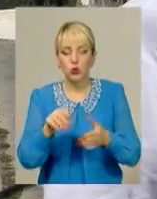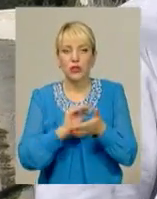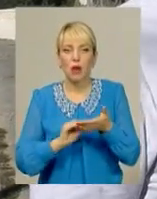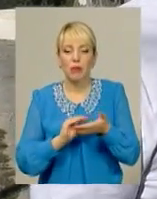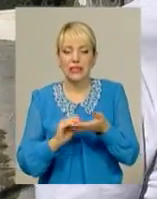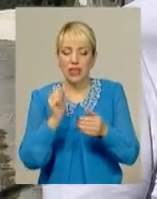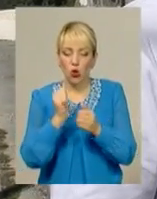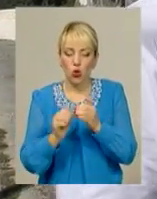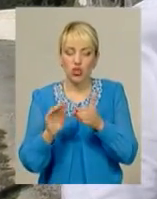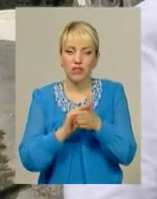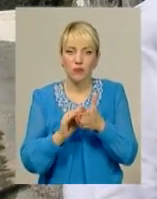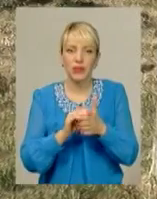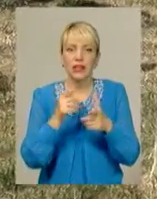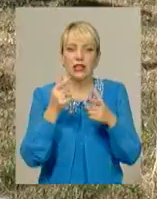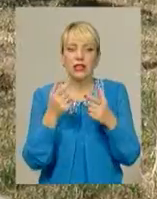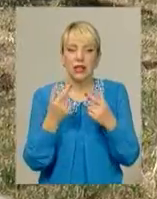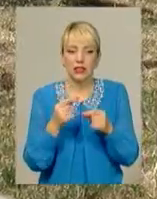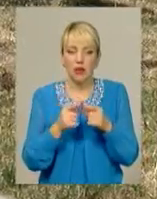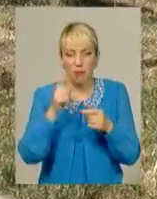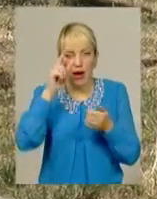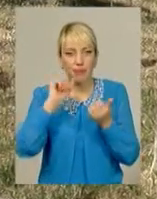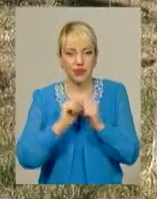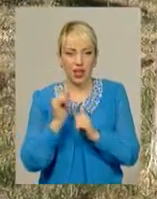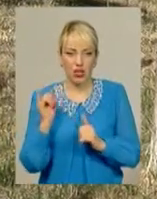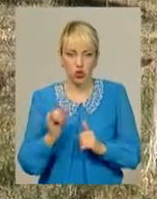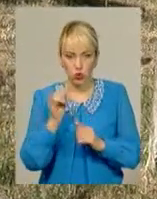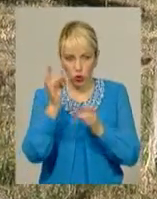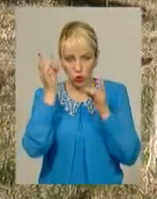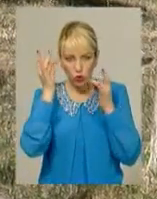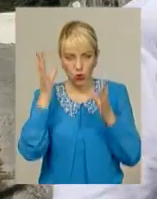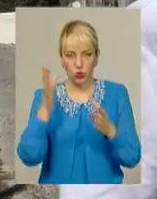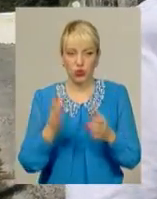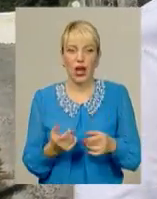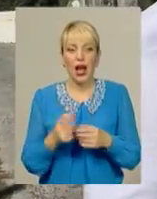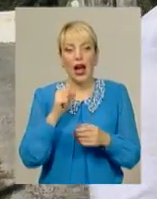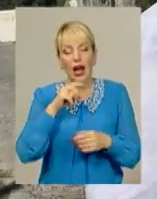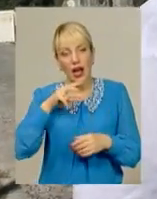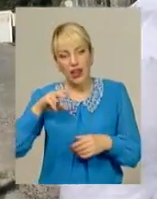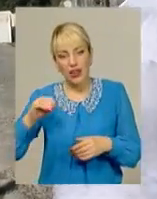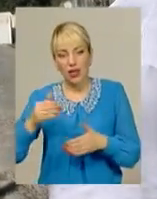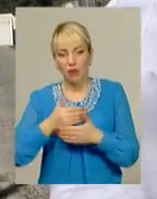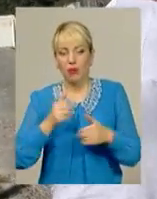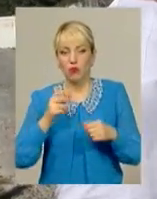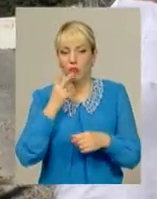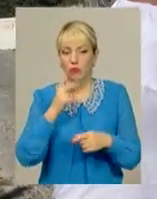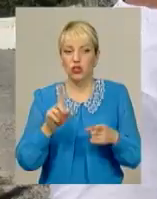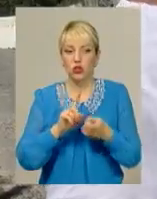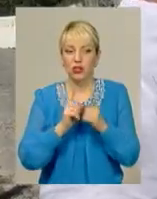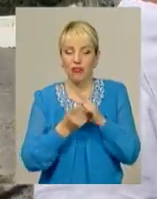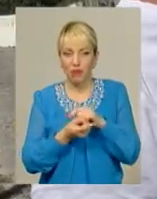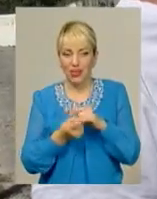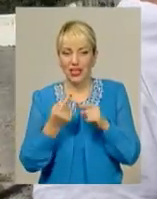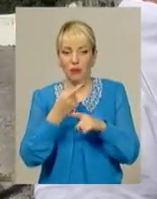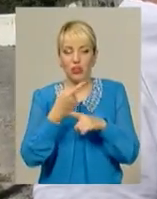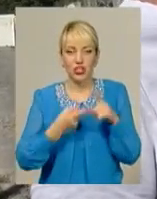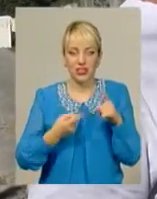Кожна мацева практично є вже пам'яткою історії, культури і шедевром є. Але ми можемо побачити, що навпаки, частина з